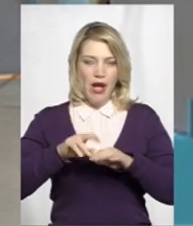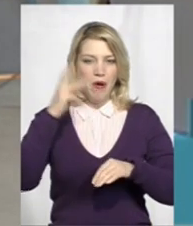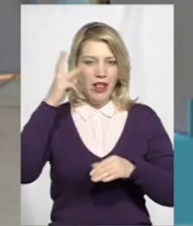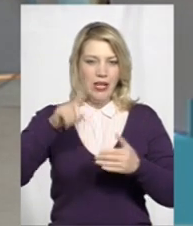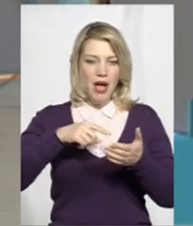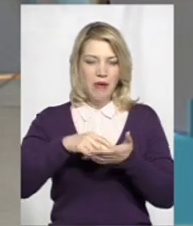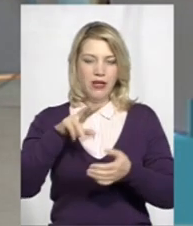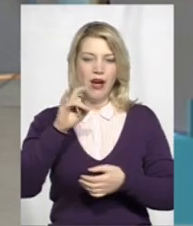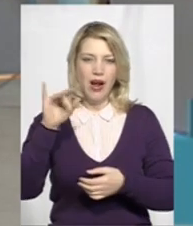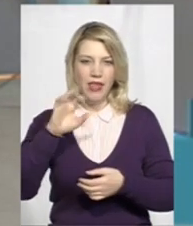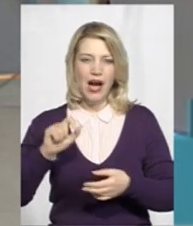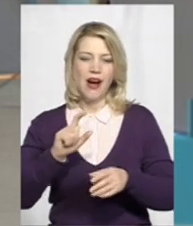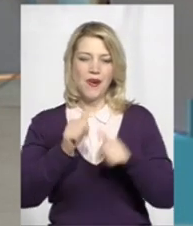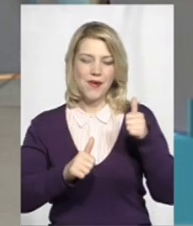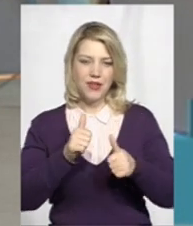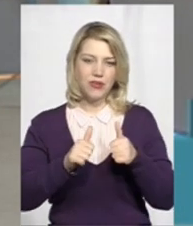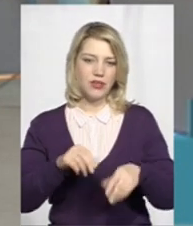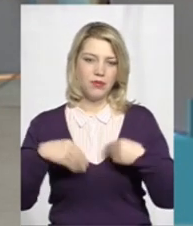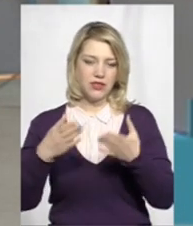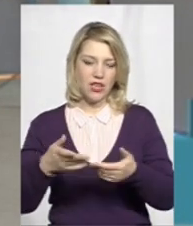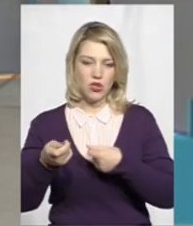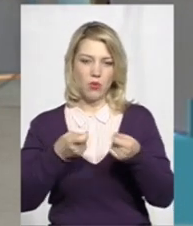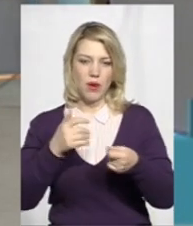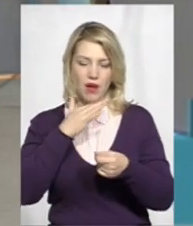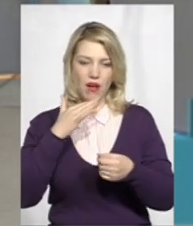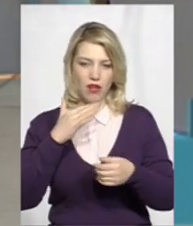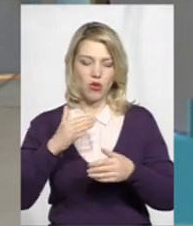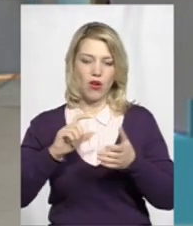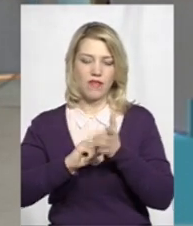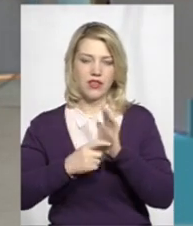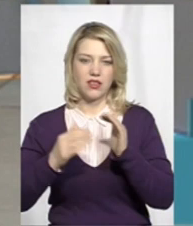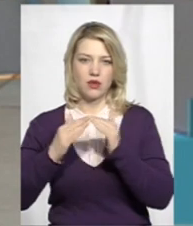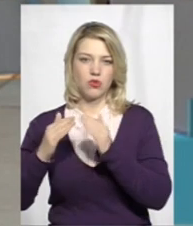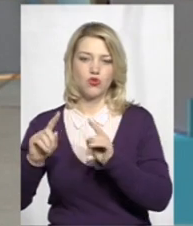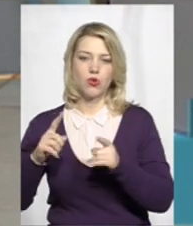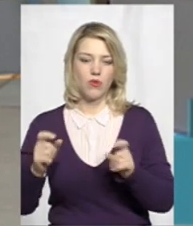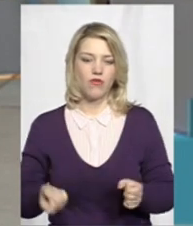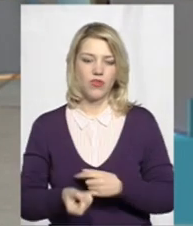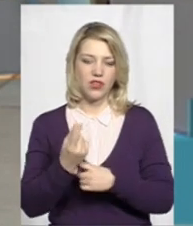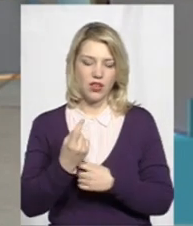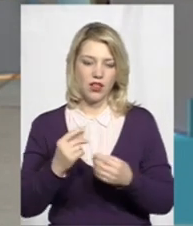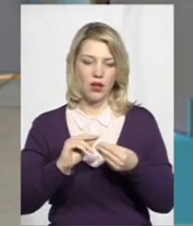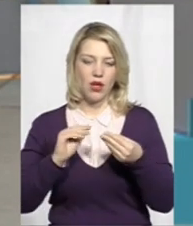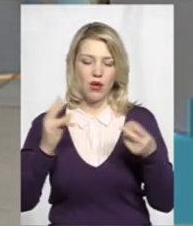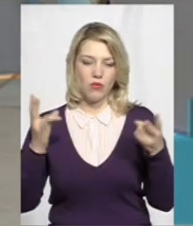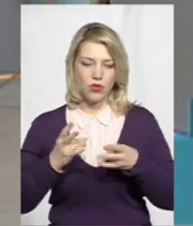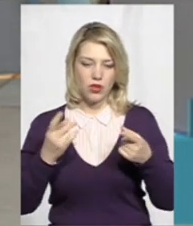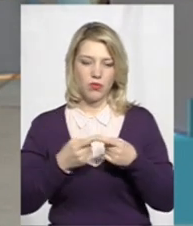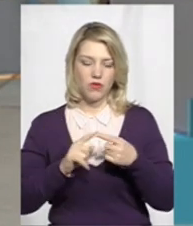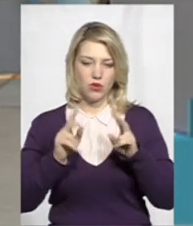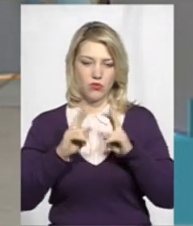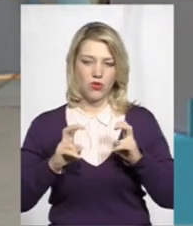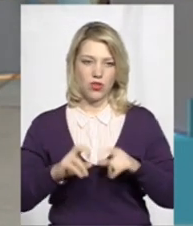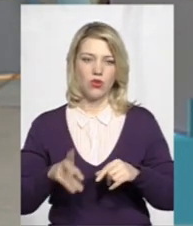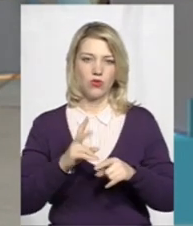міською радою конкурсу з призначення управителів багатоквартирних будинків. От чому виникла потреба у цьому розслідуванні? Хто його робив?